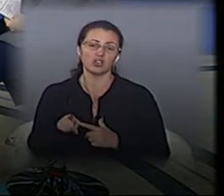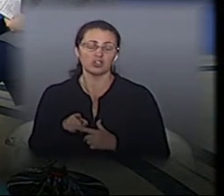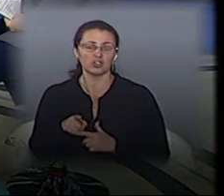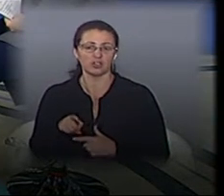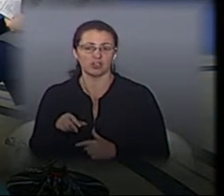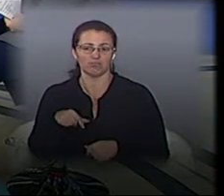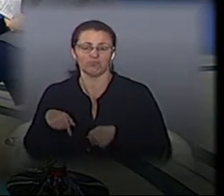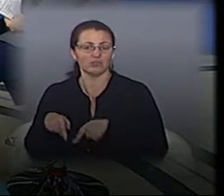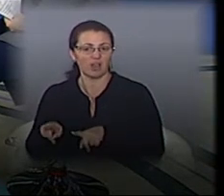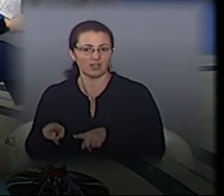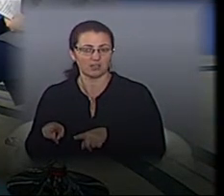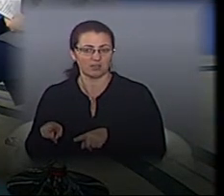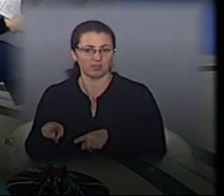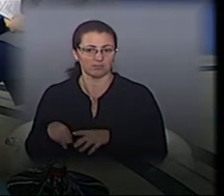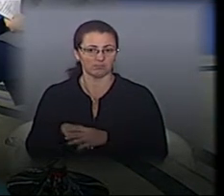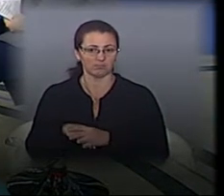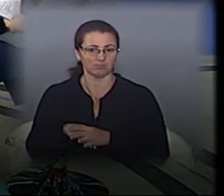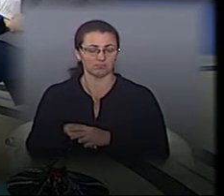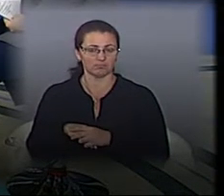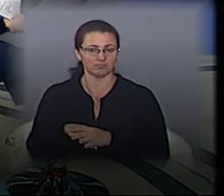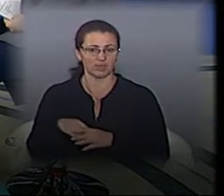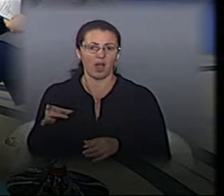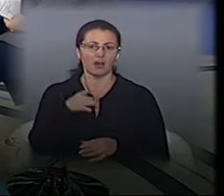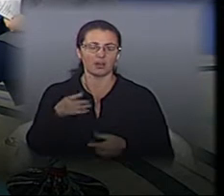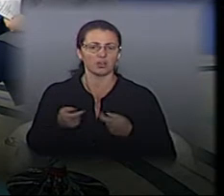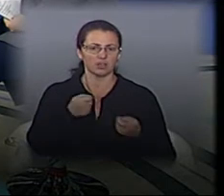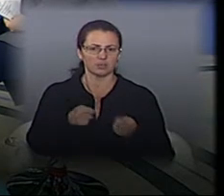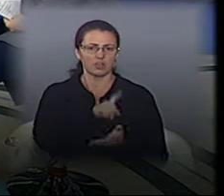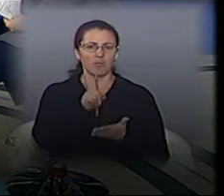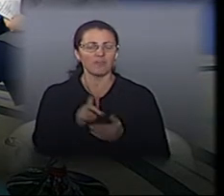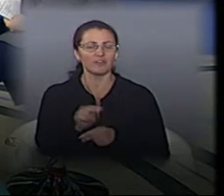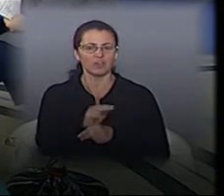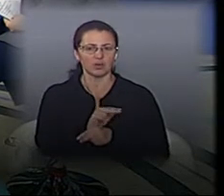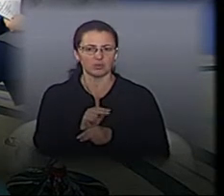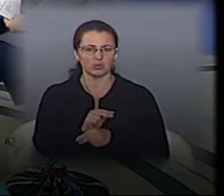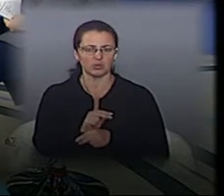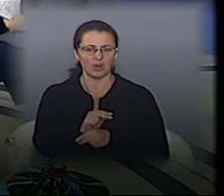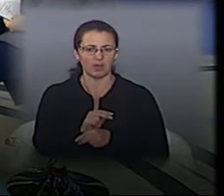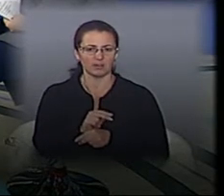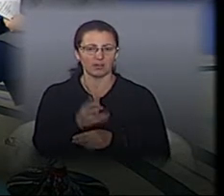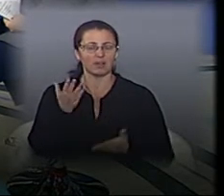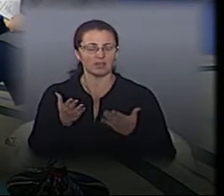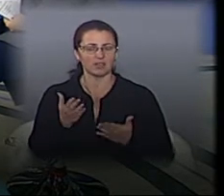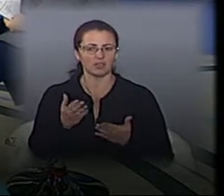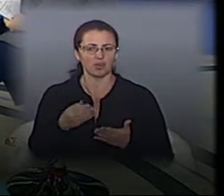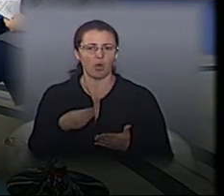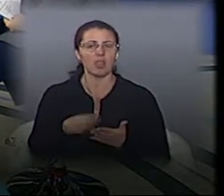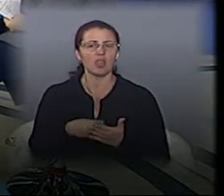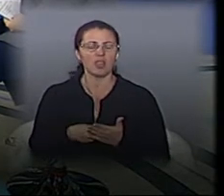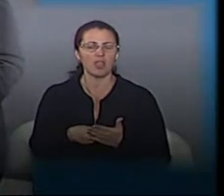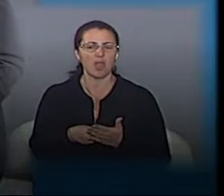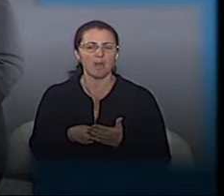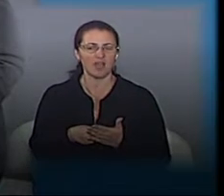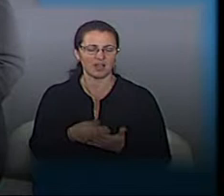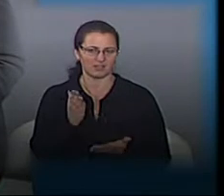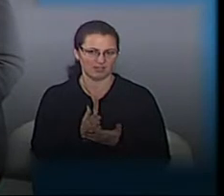Районна адміністрація повинна утримувати будь-яку вулицю, яка перебуває в неї на балансі. У нас є такі вулиці, які